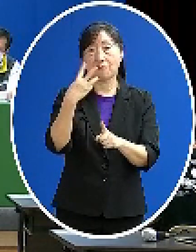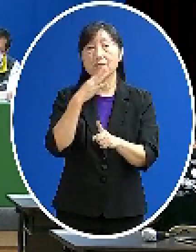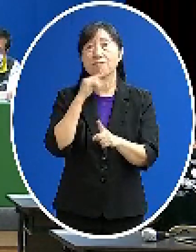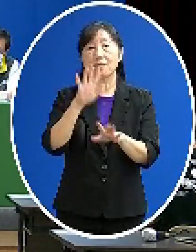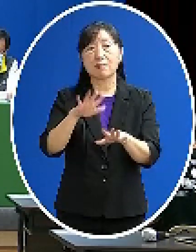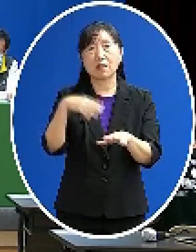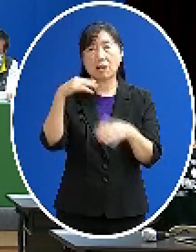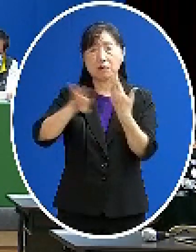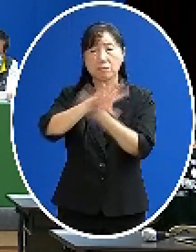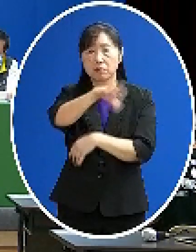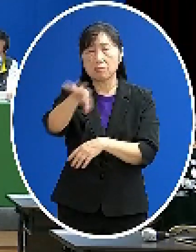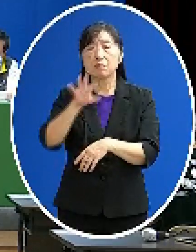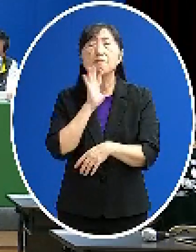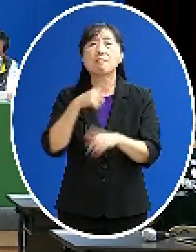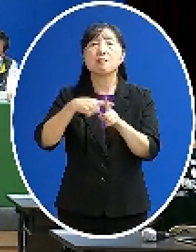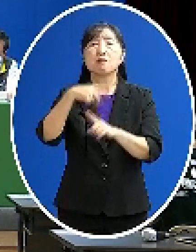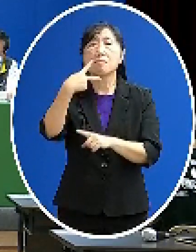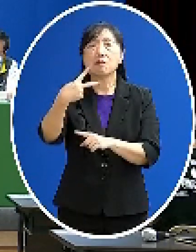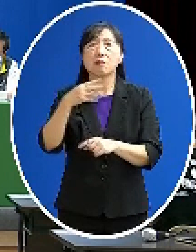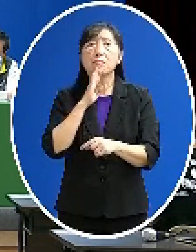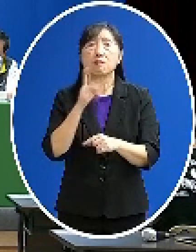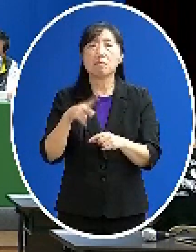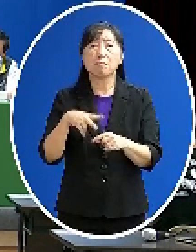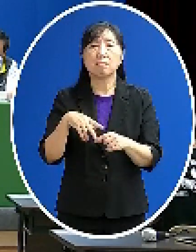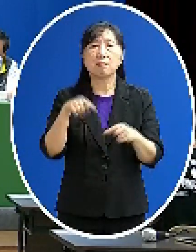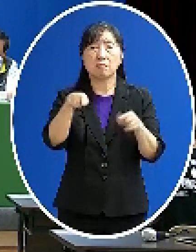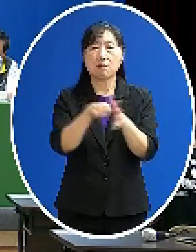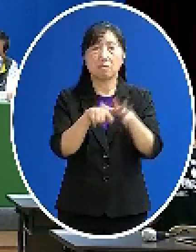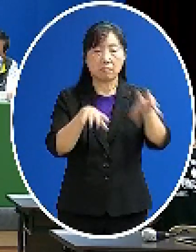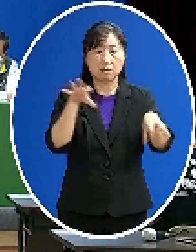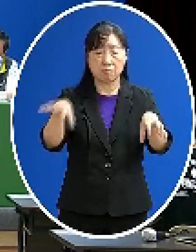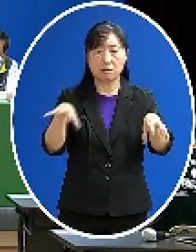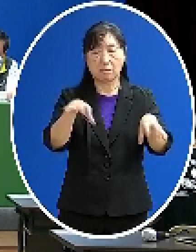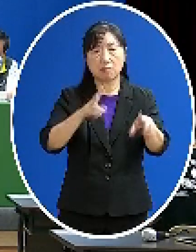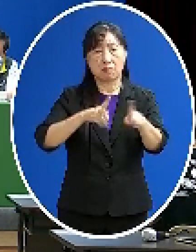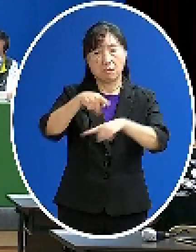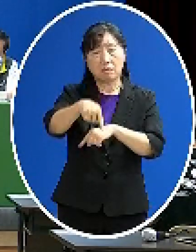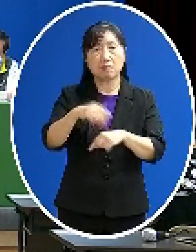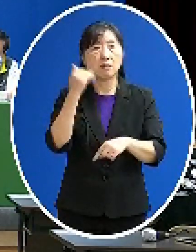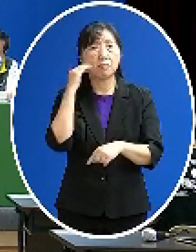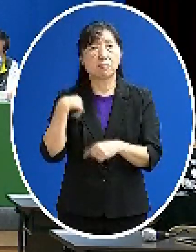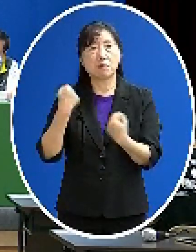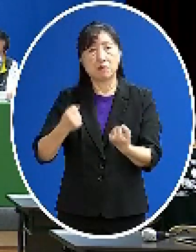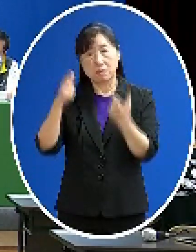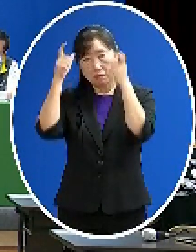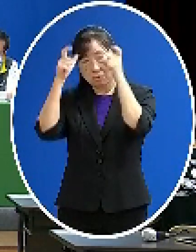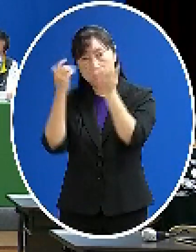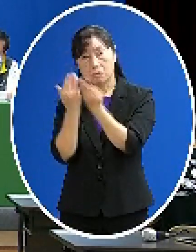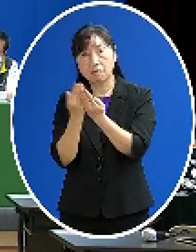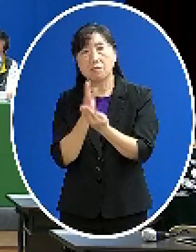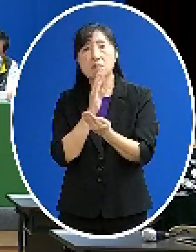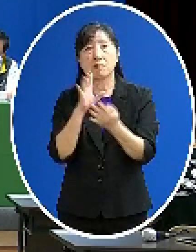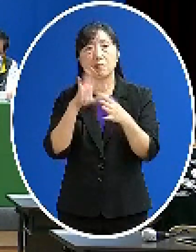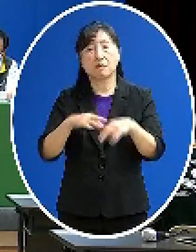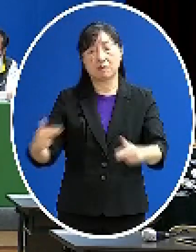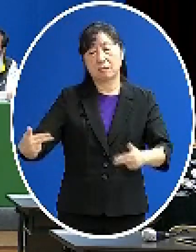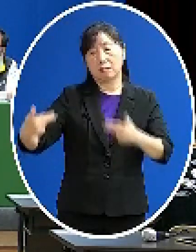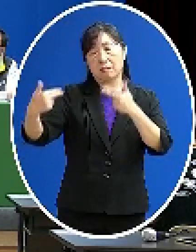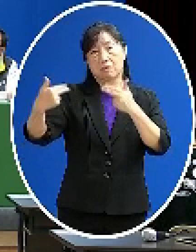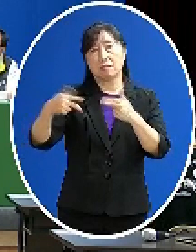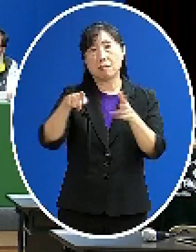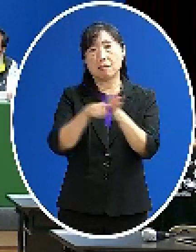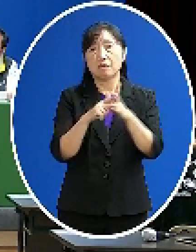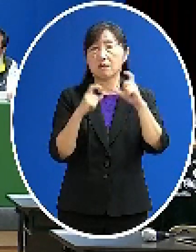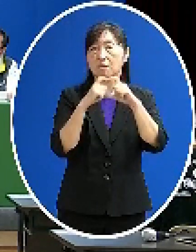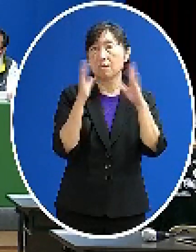是二級 這個跨區的問題其實學生有蠻多的困擾 比如說學生他在高雄就讀那因為已經開始遠距上課 他